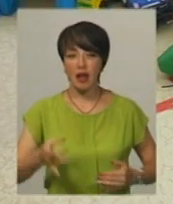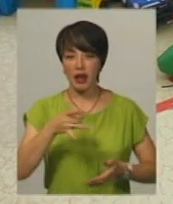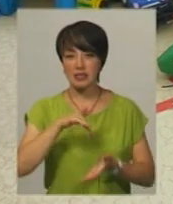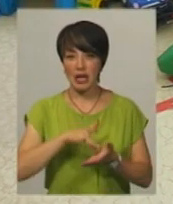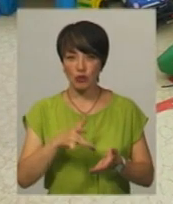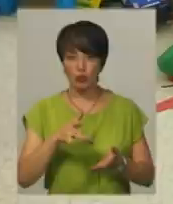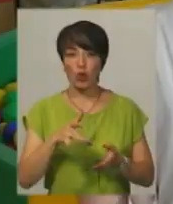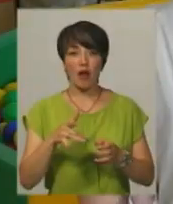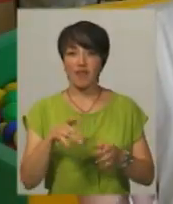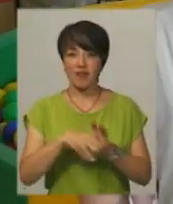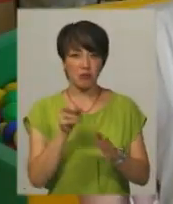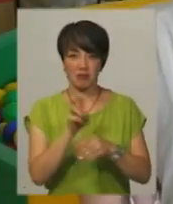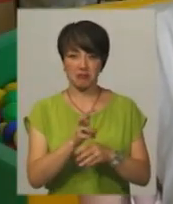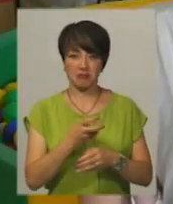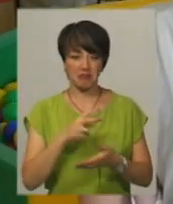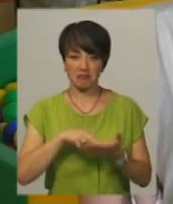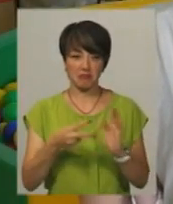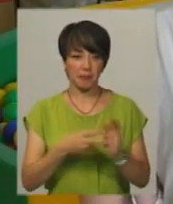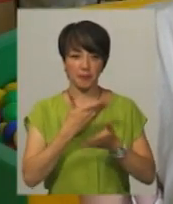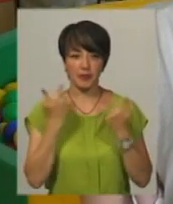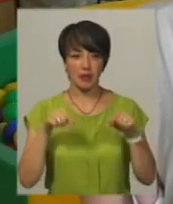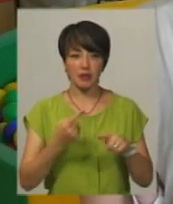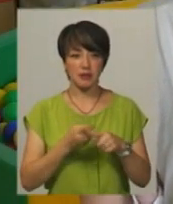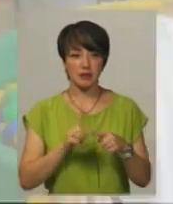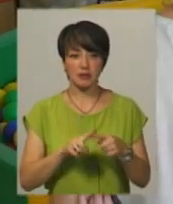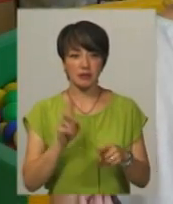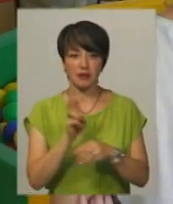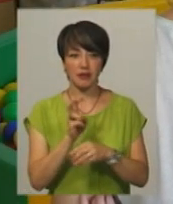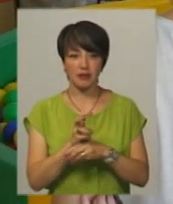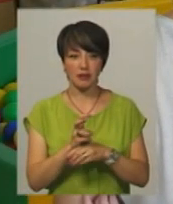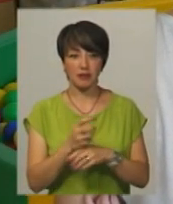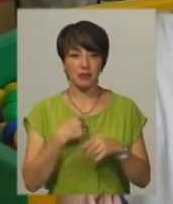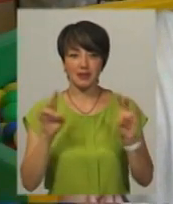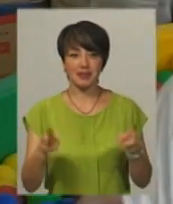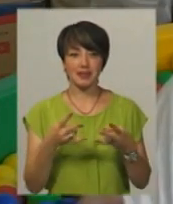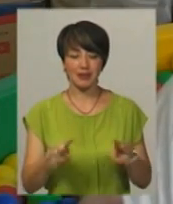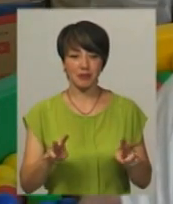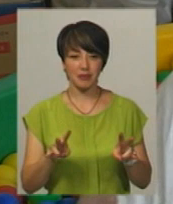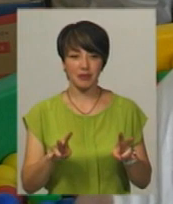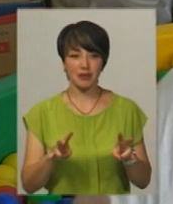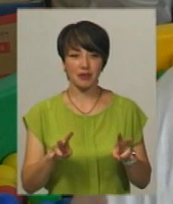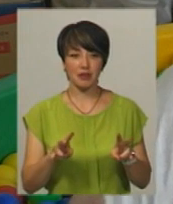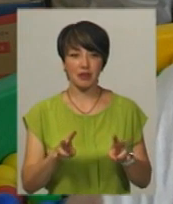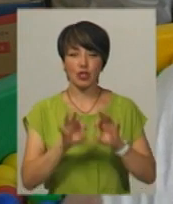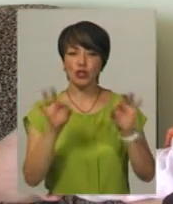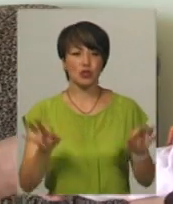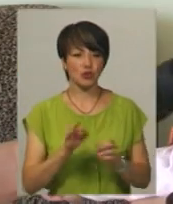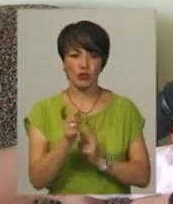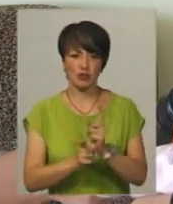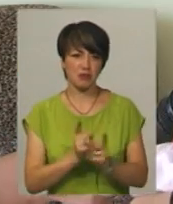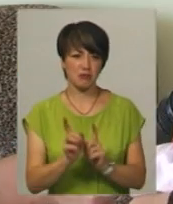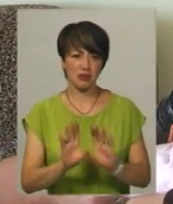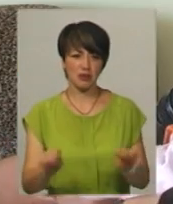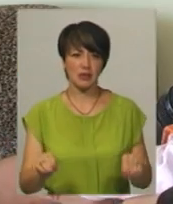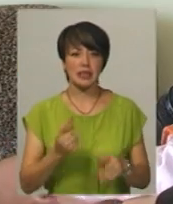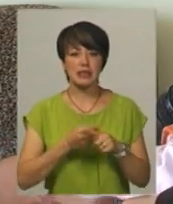вибори йти не збиралася. Ні, я на ці вибори не ходжу, воно мені не треба, нічого там не зміниться. Ця